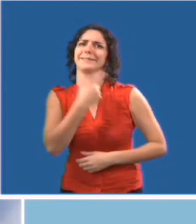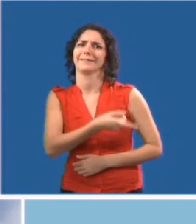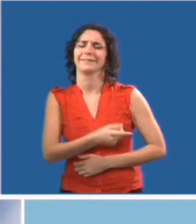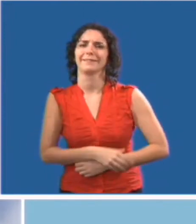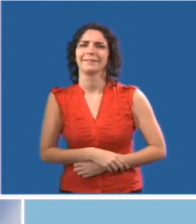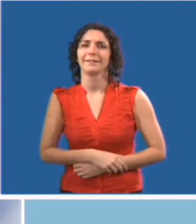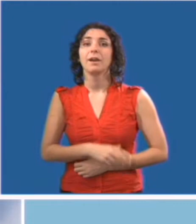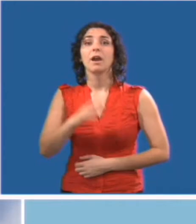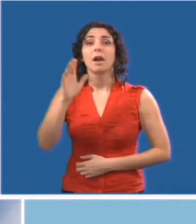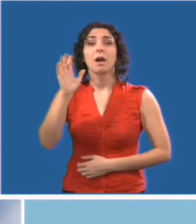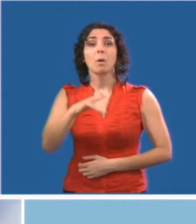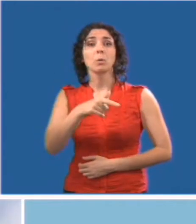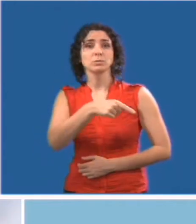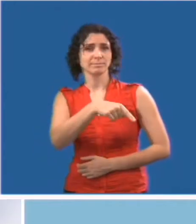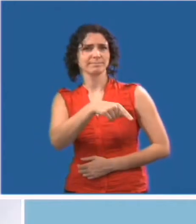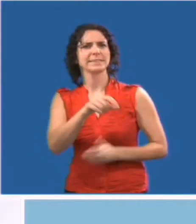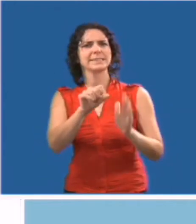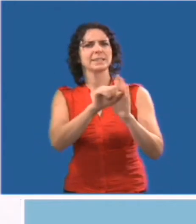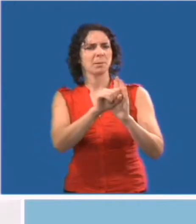'autres types de handicap.